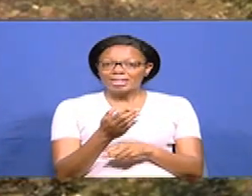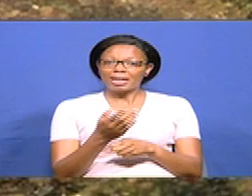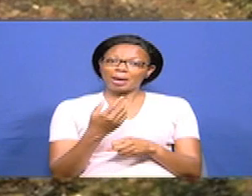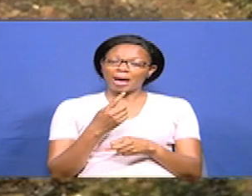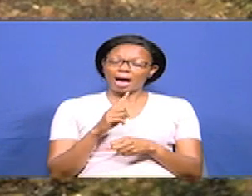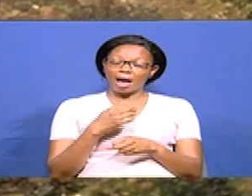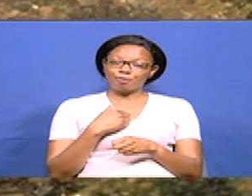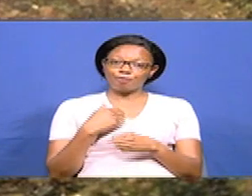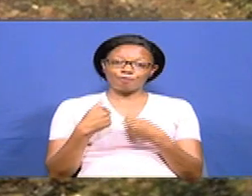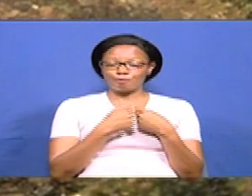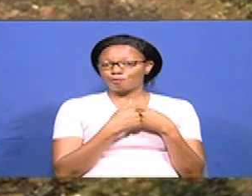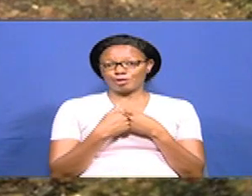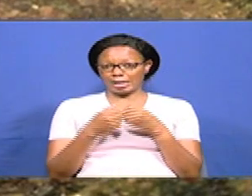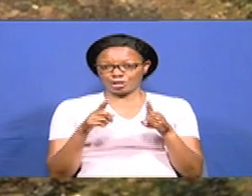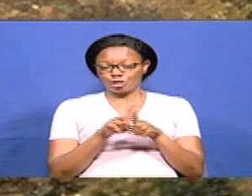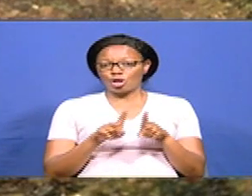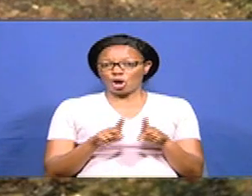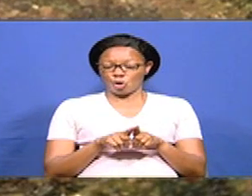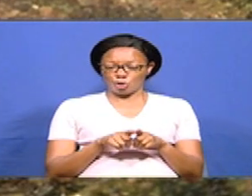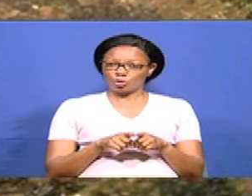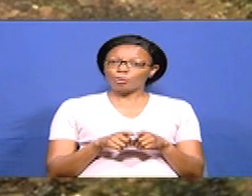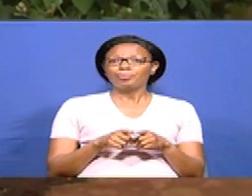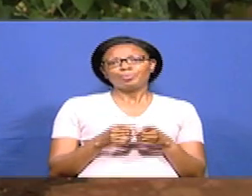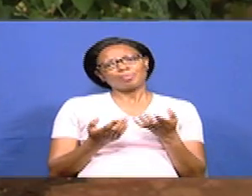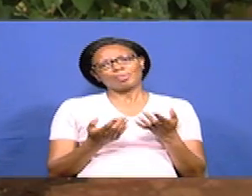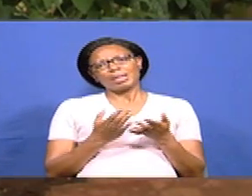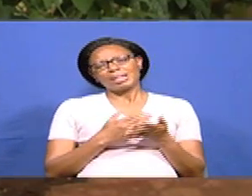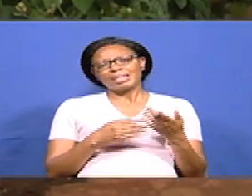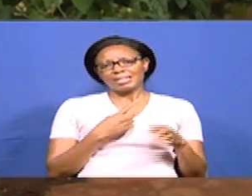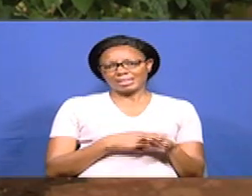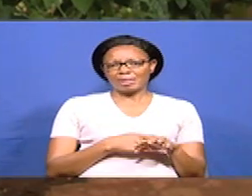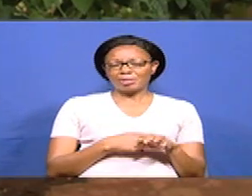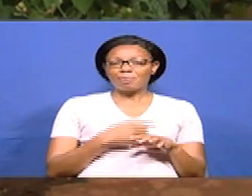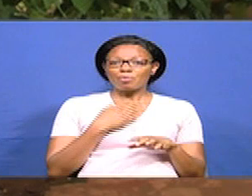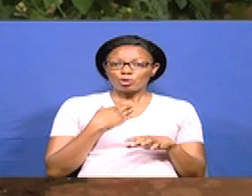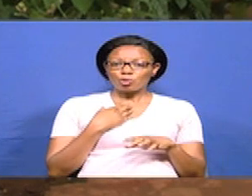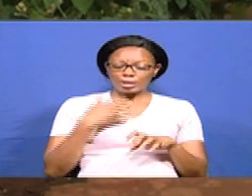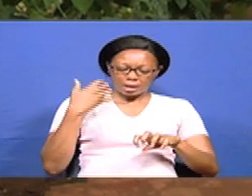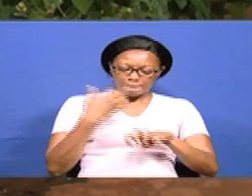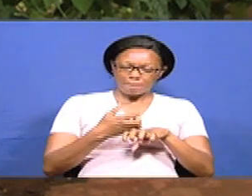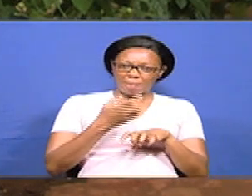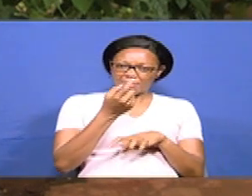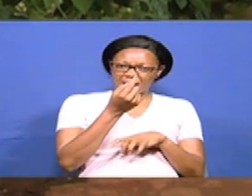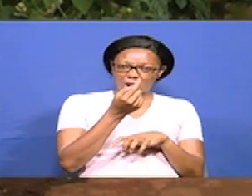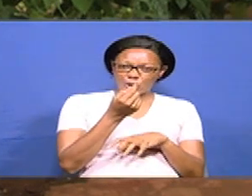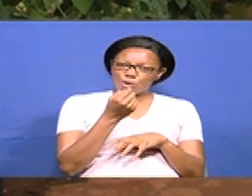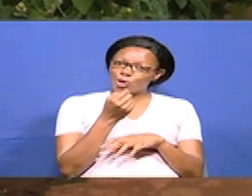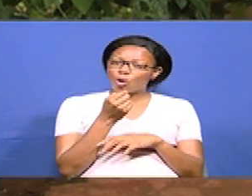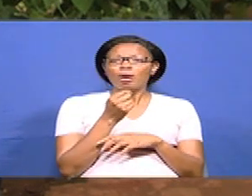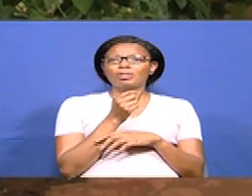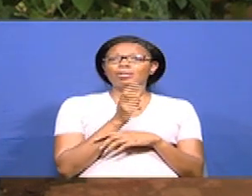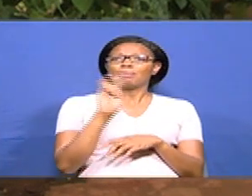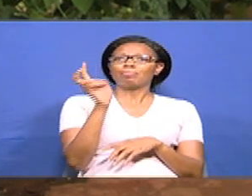Kilimohiki pia kina changamoto zake. Kuna kuangana difficulty in terms of access izo materials nye